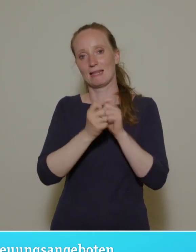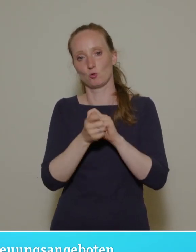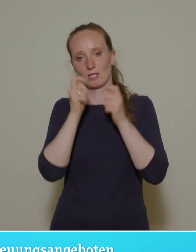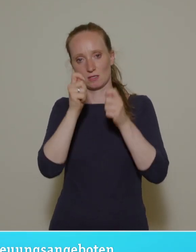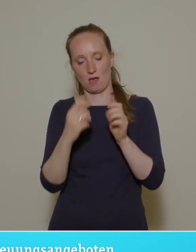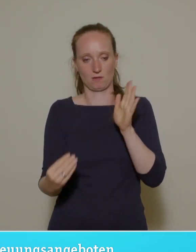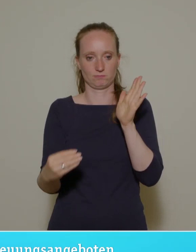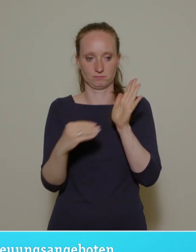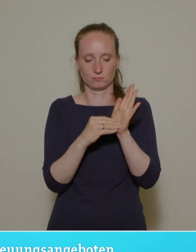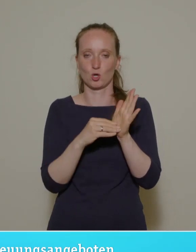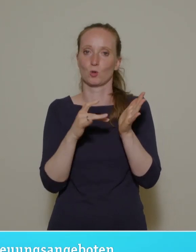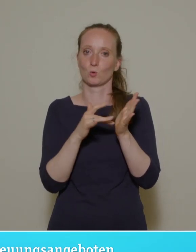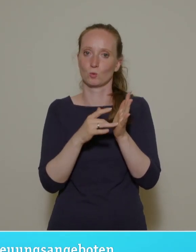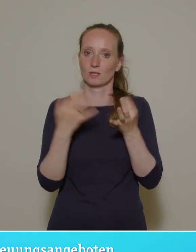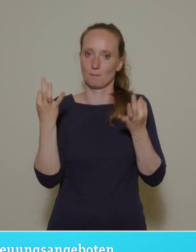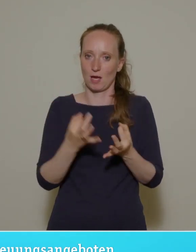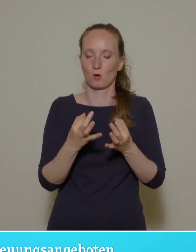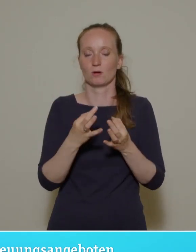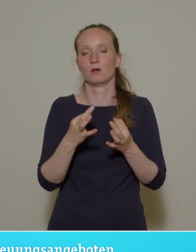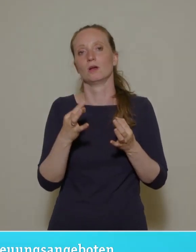der Beschlussvorlage. Dankeschön. Dankeschön. Dankeschön. Untertitelung